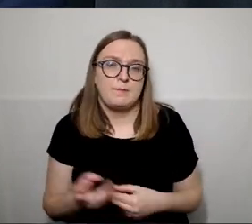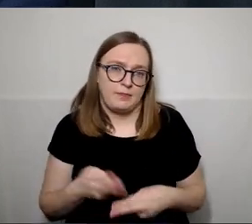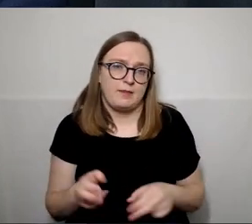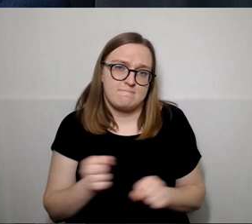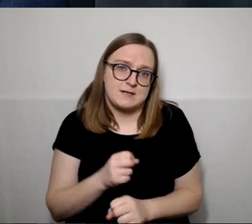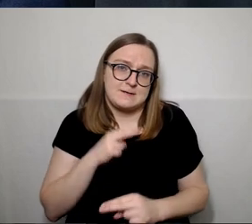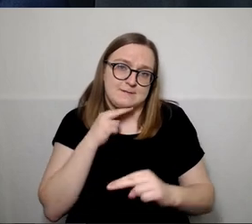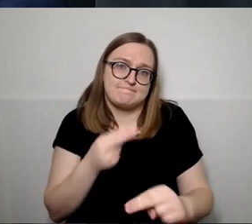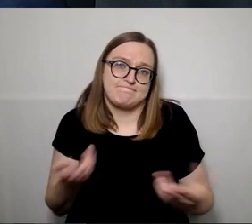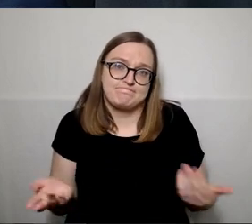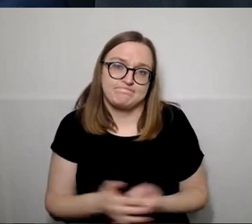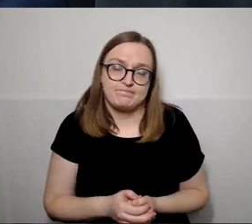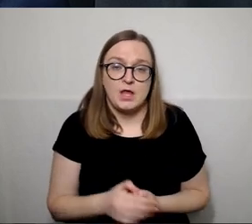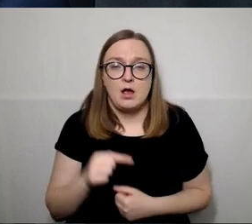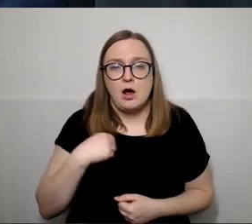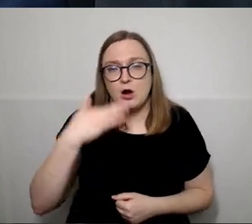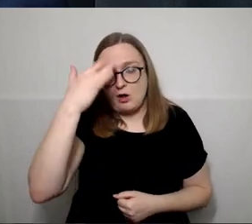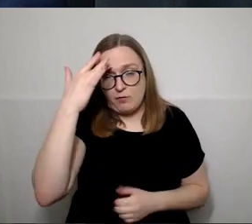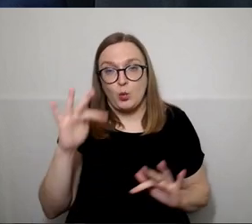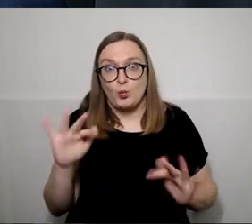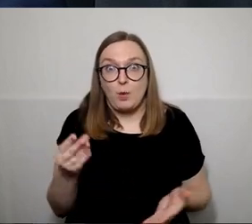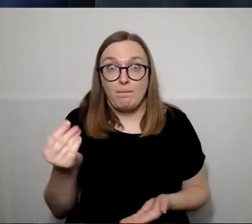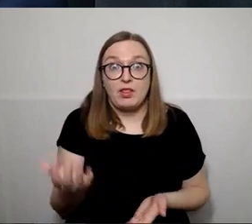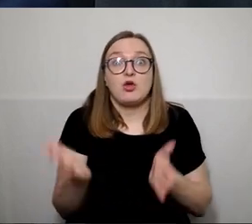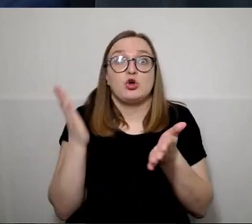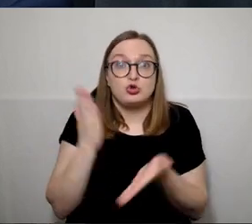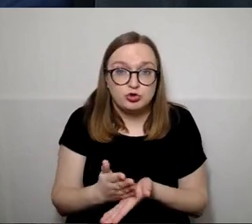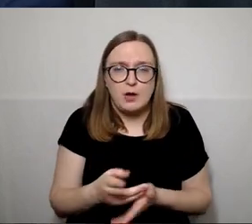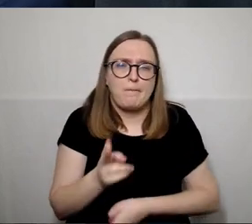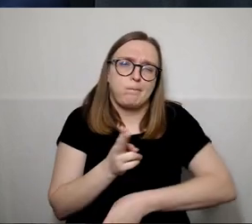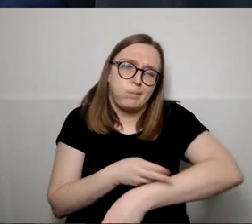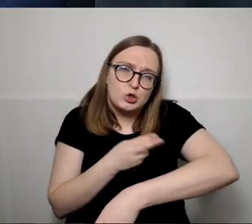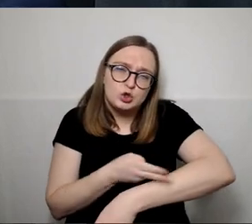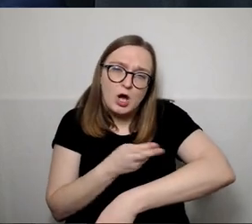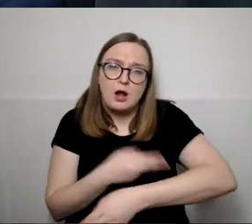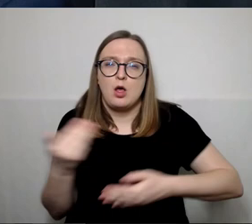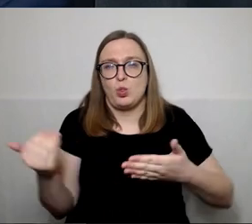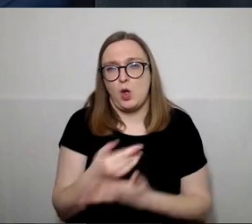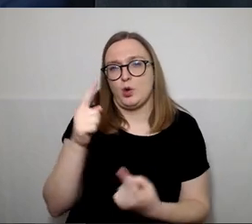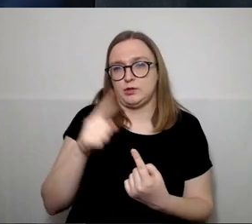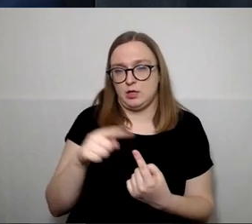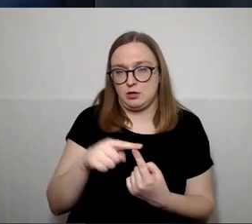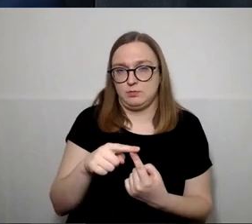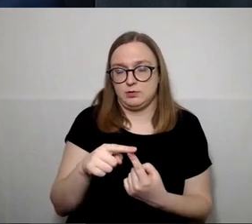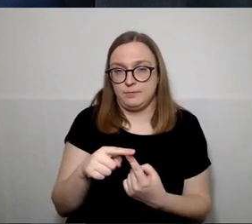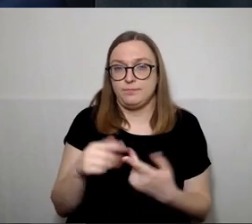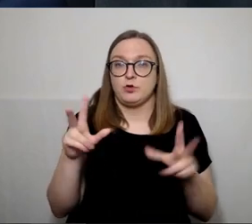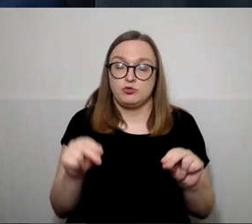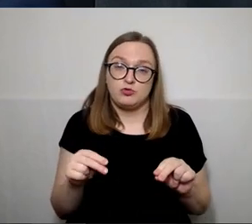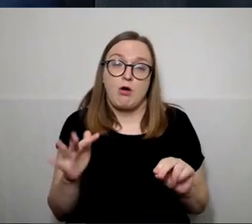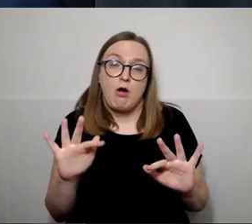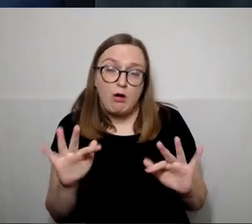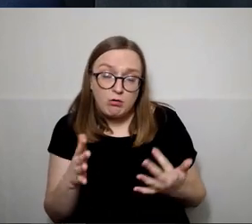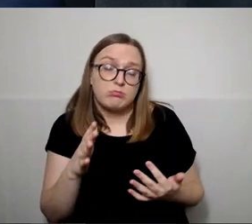įskyrėsi ir aš manau, kad atsirados lėšų, birželio mėnesį, nauja taryba, iš tikrųjų kažkur, kažkiek